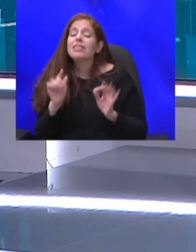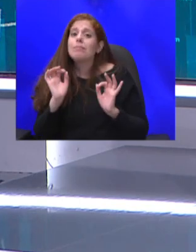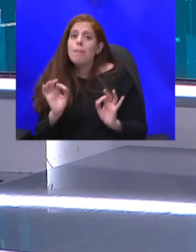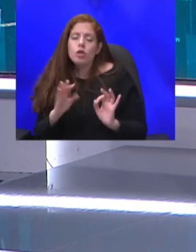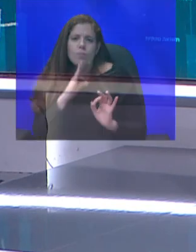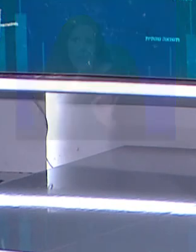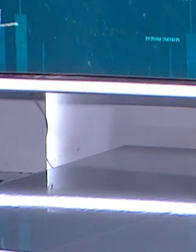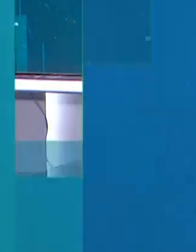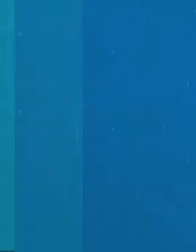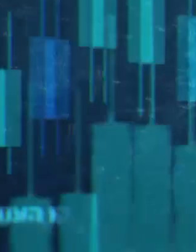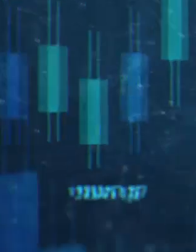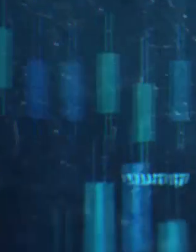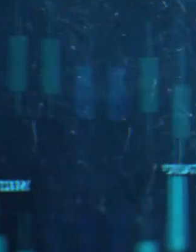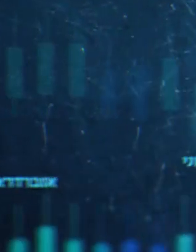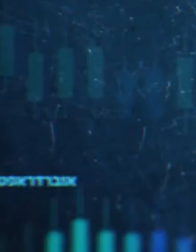שתיפוצץ